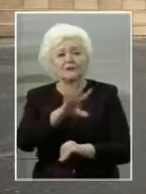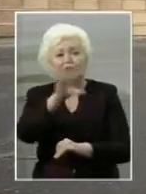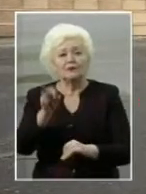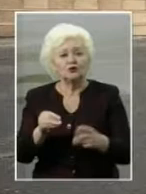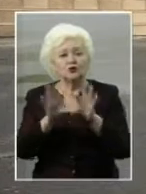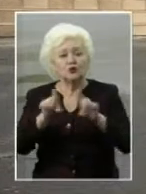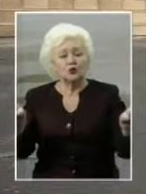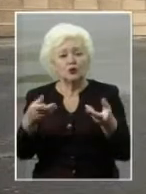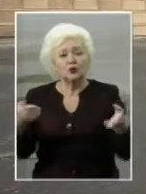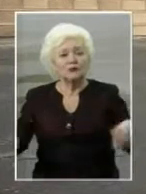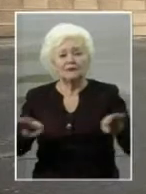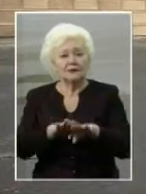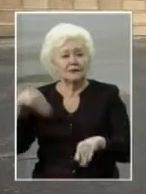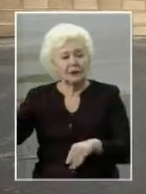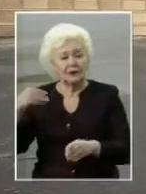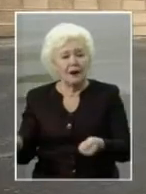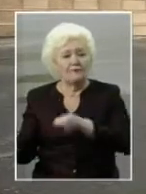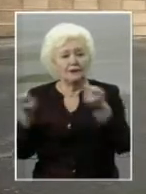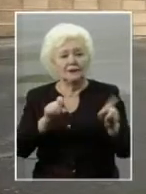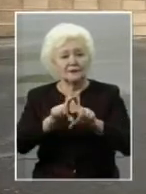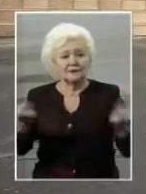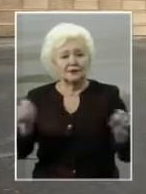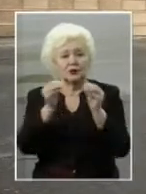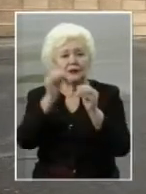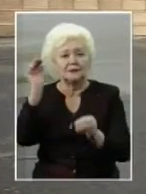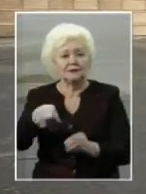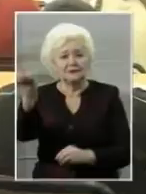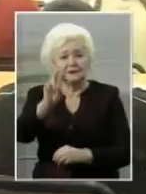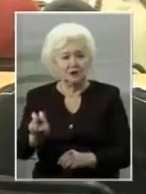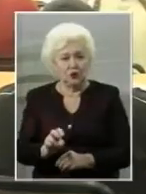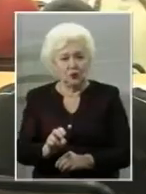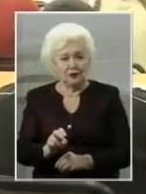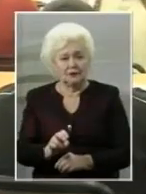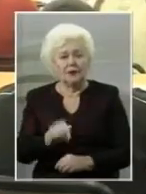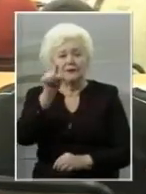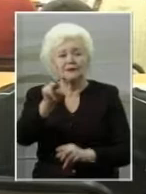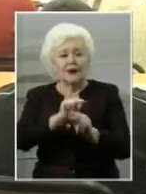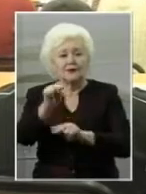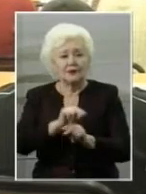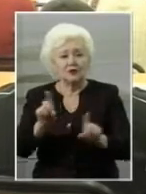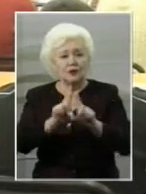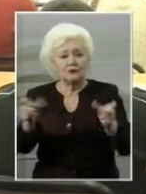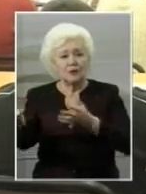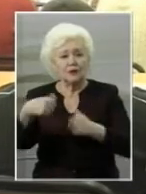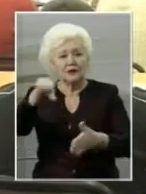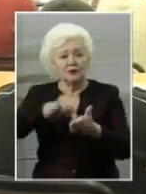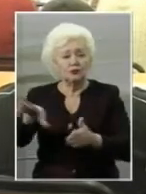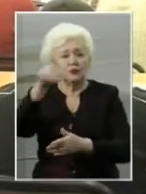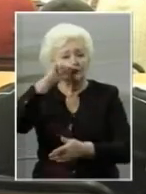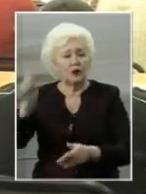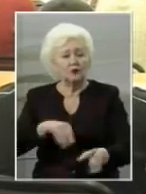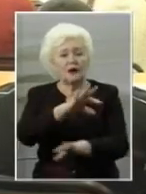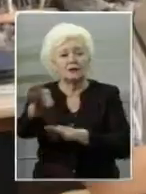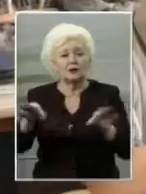не закриватимуть на карантин, принесе закладу 10 тисяч доларів. Цей навчальний заклад бере участь у всеукраїнському